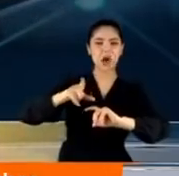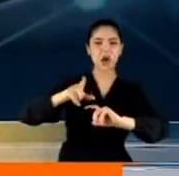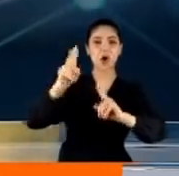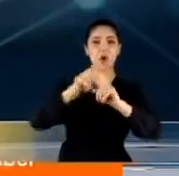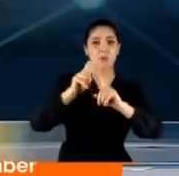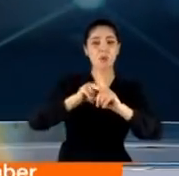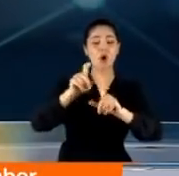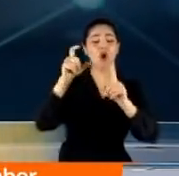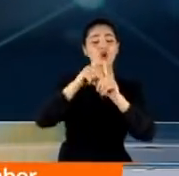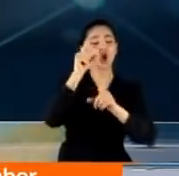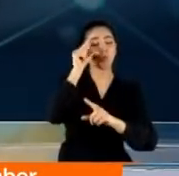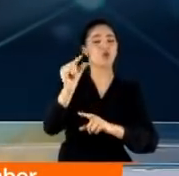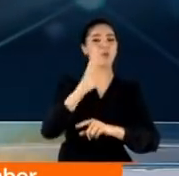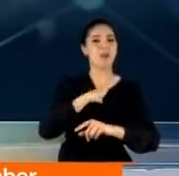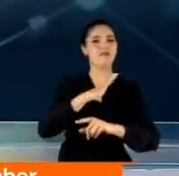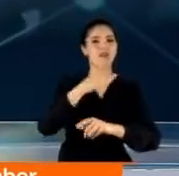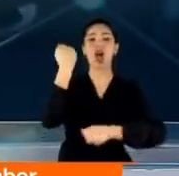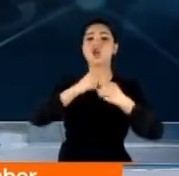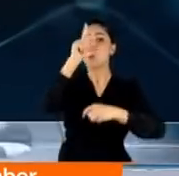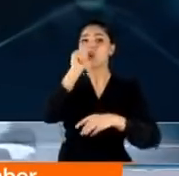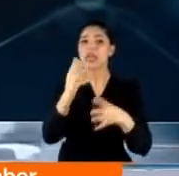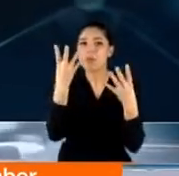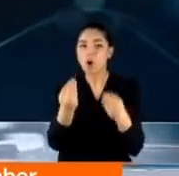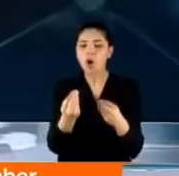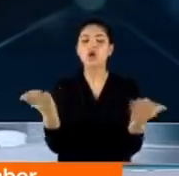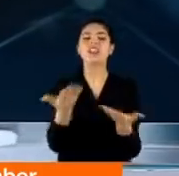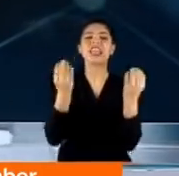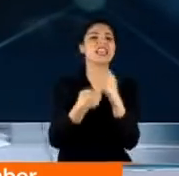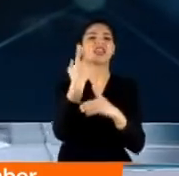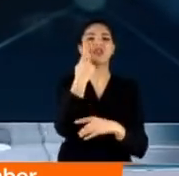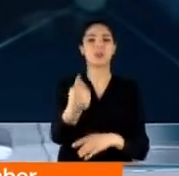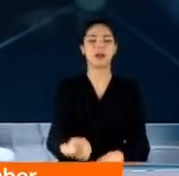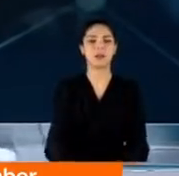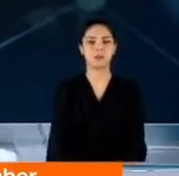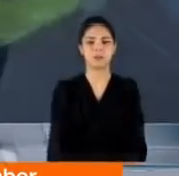Polis durumdan şüphelendi. Şoförün kim oldu? Bakın nasıl ortaya çıktı.